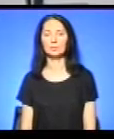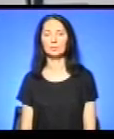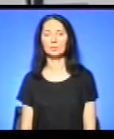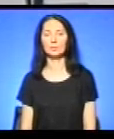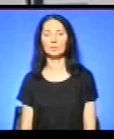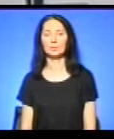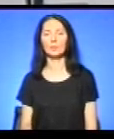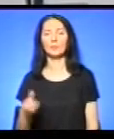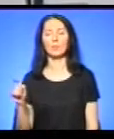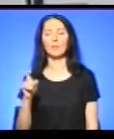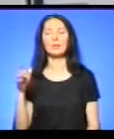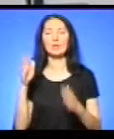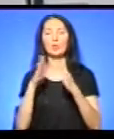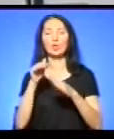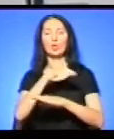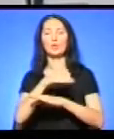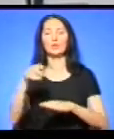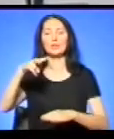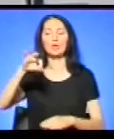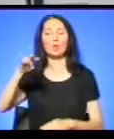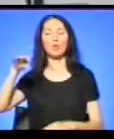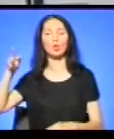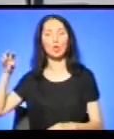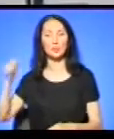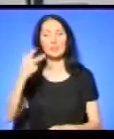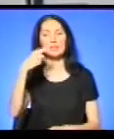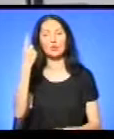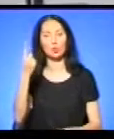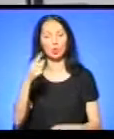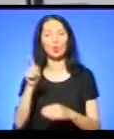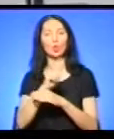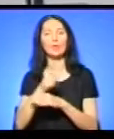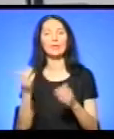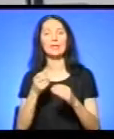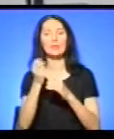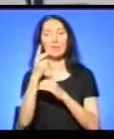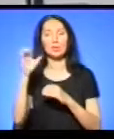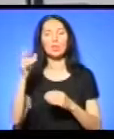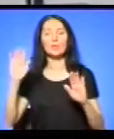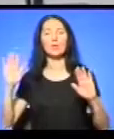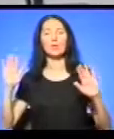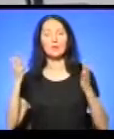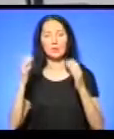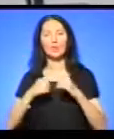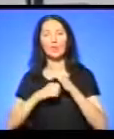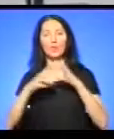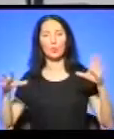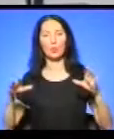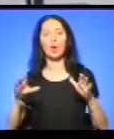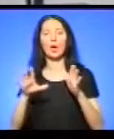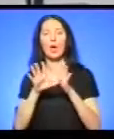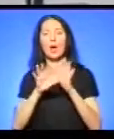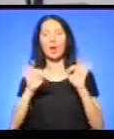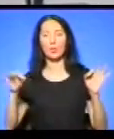Власник будинку на вулиці Ломоносова, 31 у Тернополі, де 12 серпня стався вибух високовольтного кабелю, каже, що кабель був